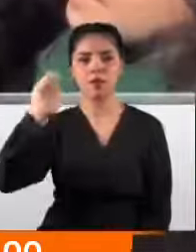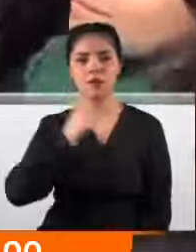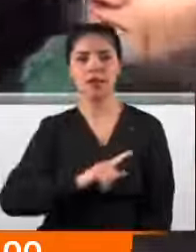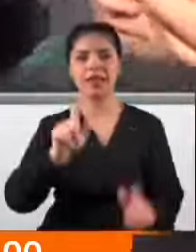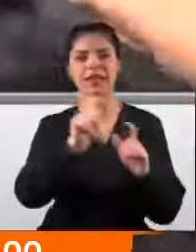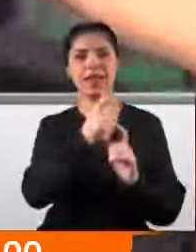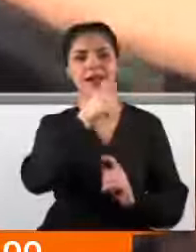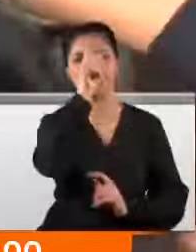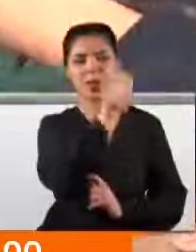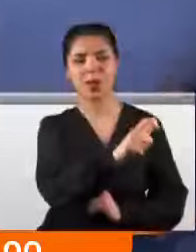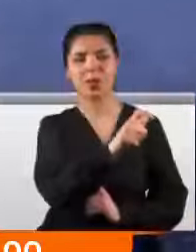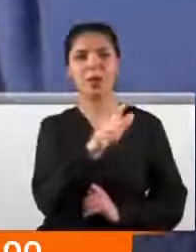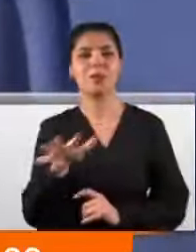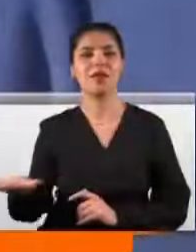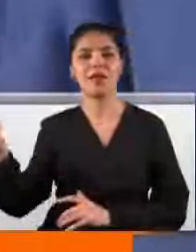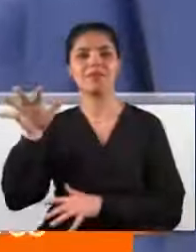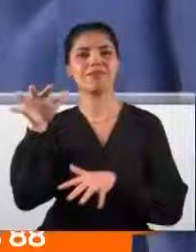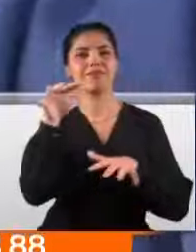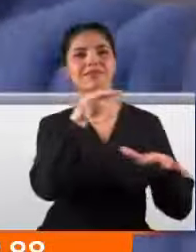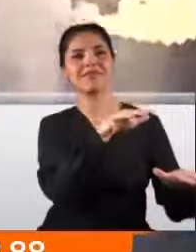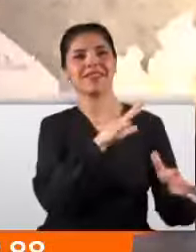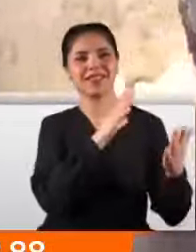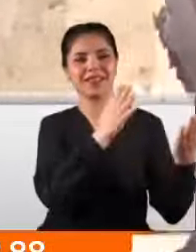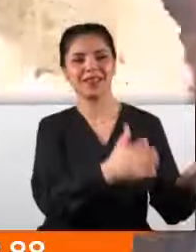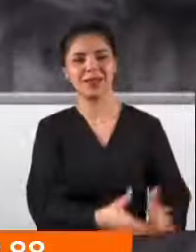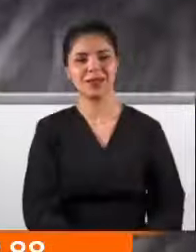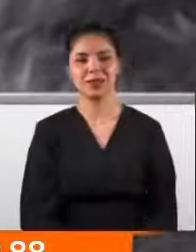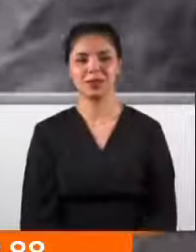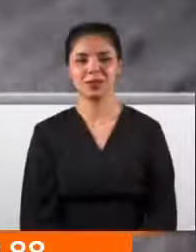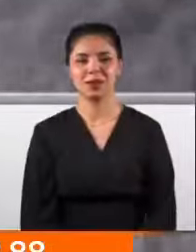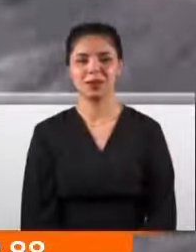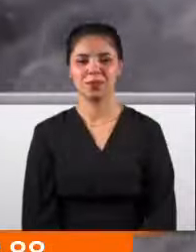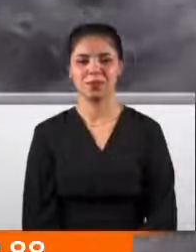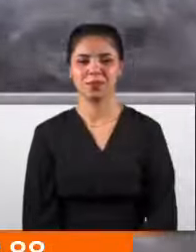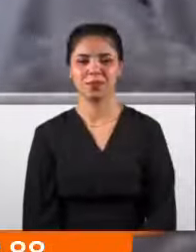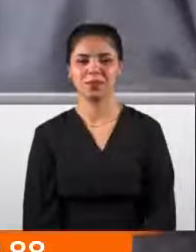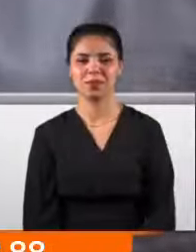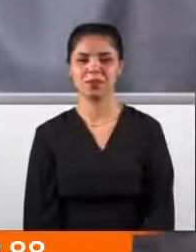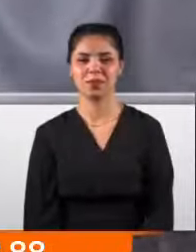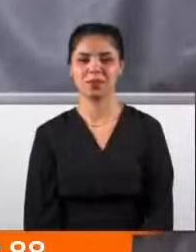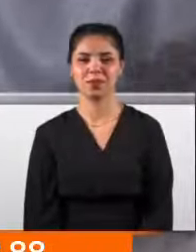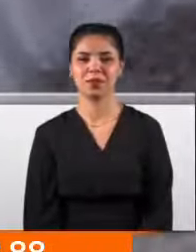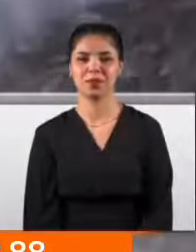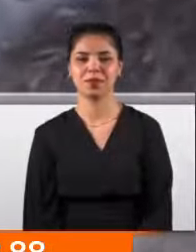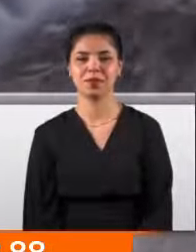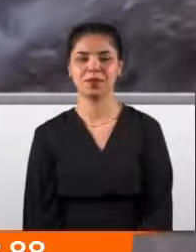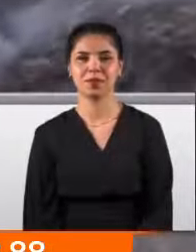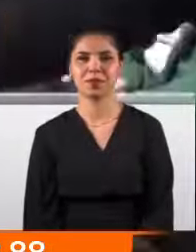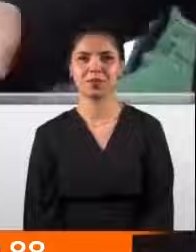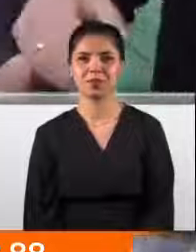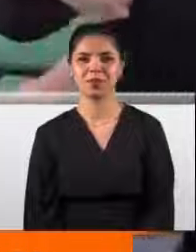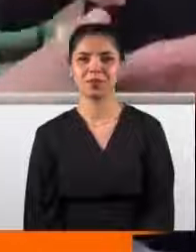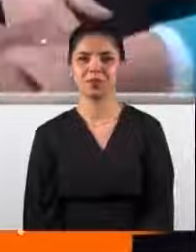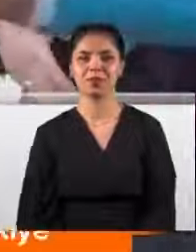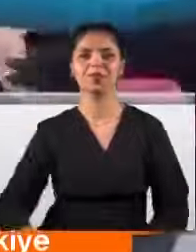Yazıcı'ya da ilgi yoğundu. Başkanım vaadi imza atın, babama gösteriyorum. Sizden bir tane stadyum istiyorum belli. Yapacağız, evlili yapacağız.